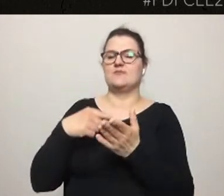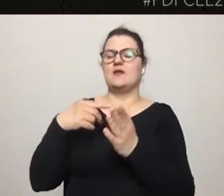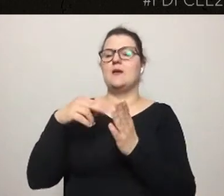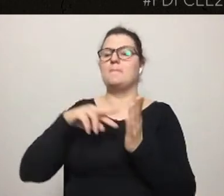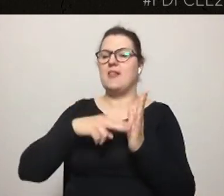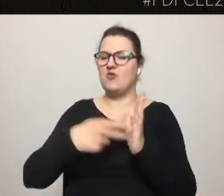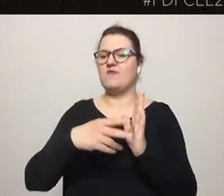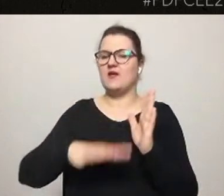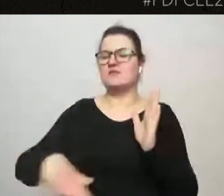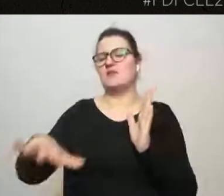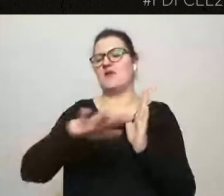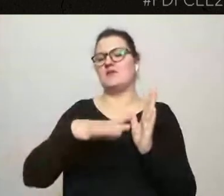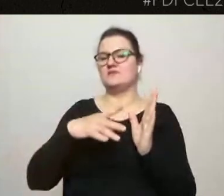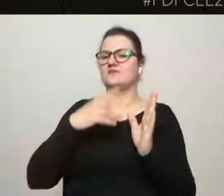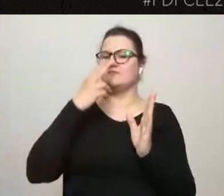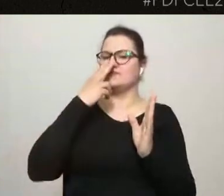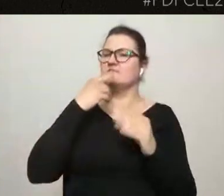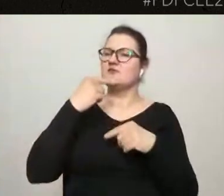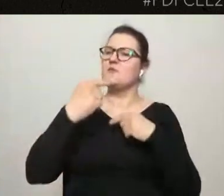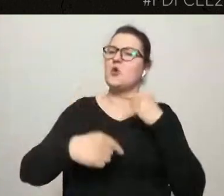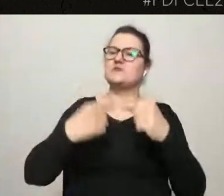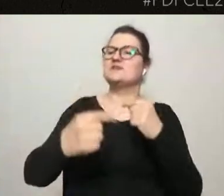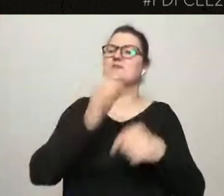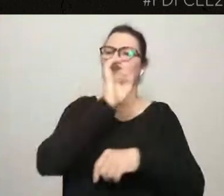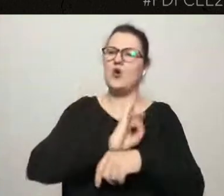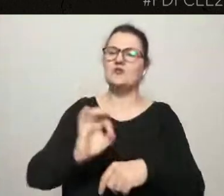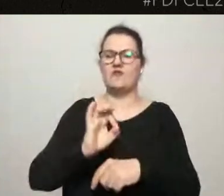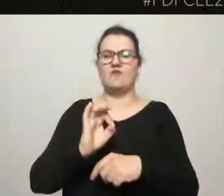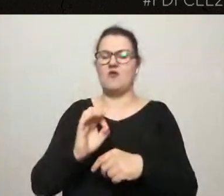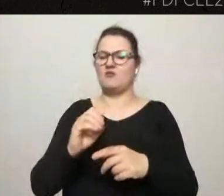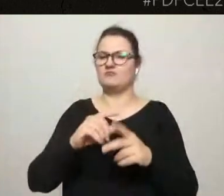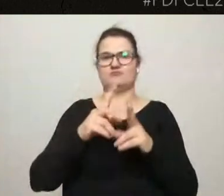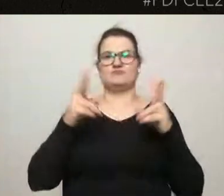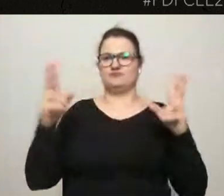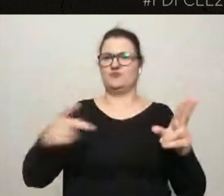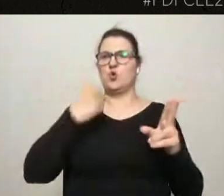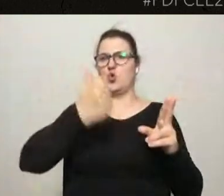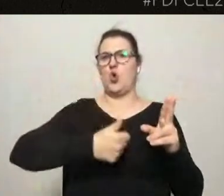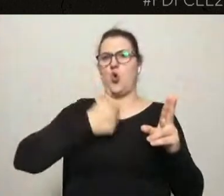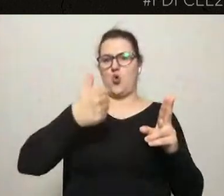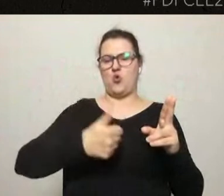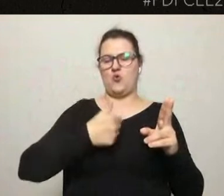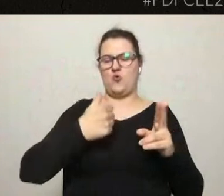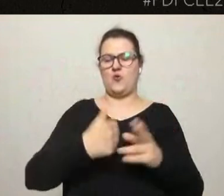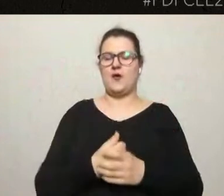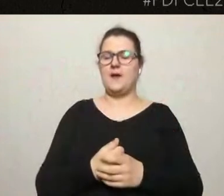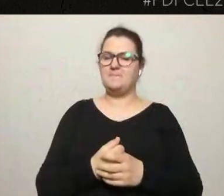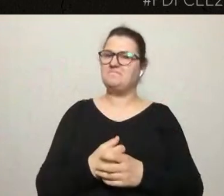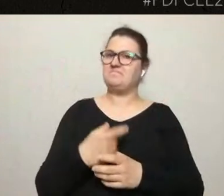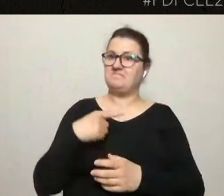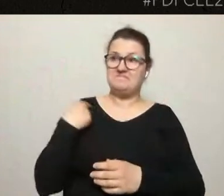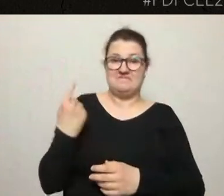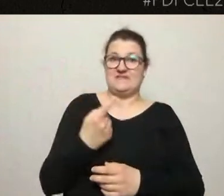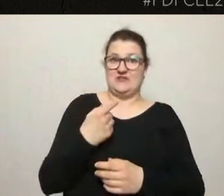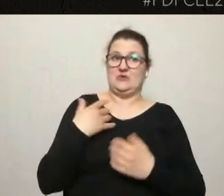procesy projektowo-inwestycyjne muszą zamykać się w roku. Także to było dla nas z dosyć dużym wyzwaniem. Stwierdziliśmy, że jeśli nie